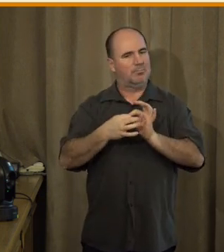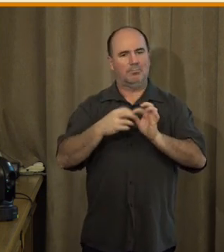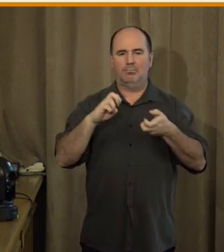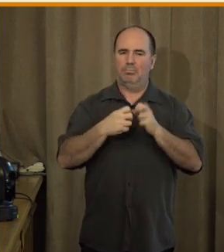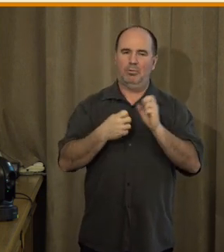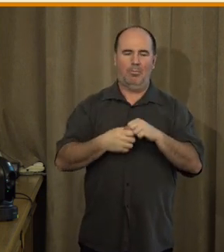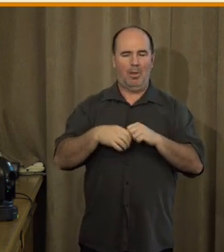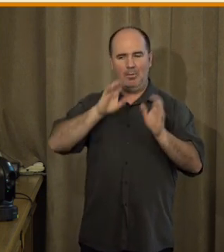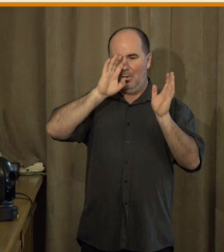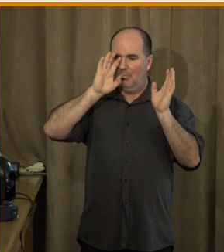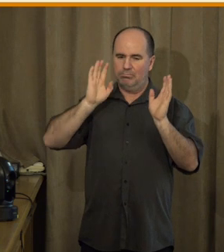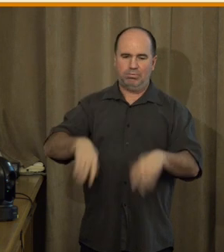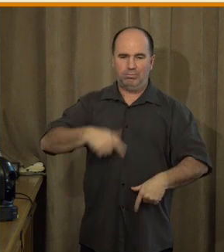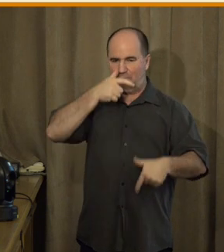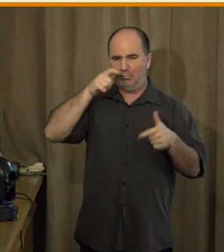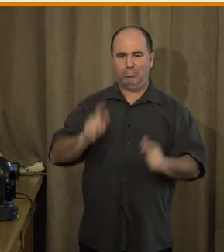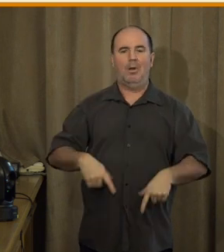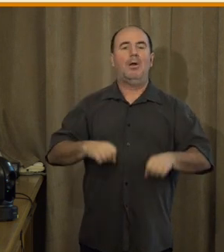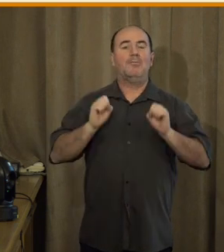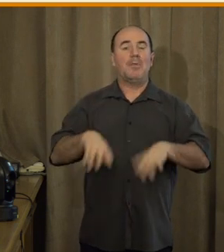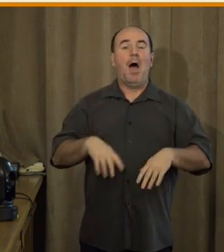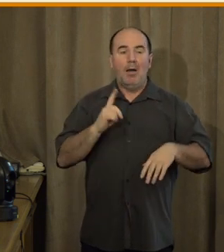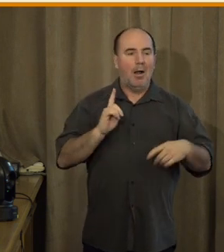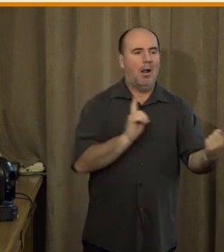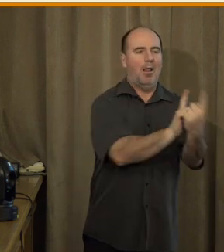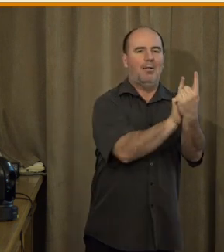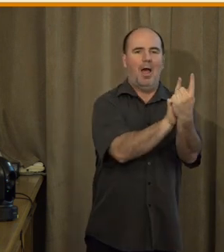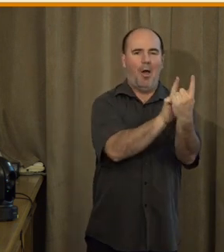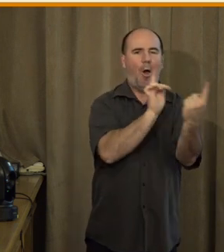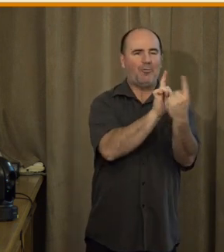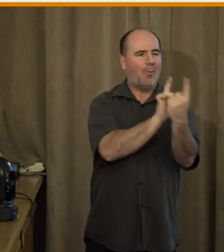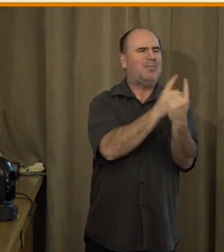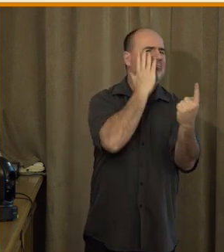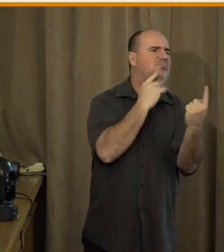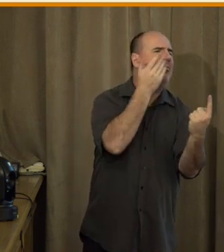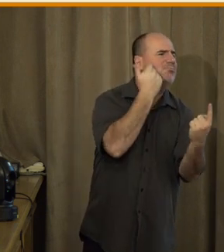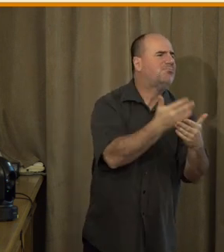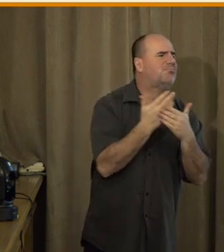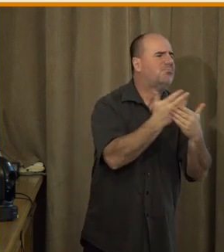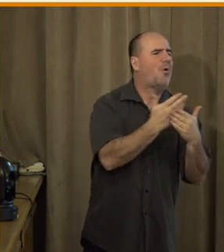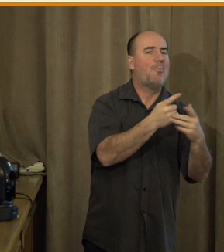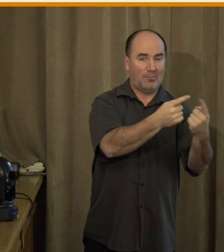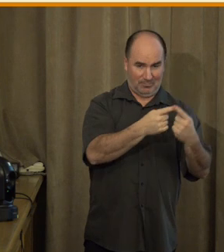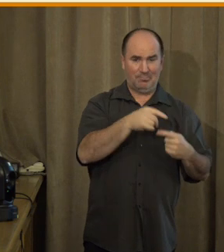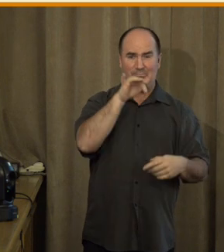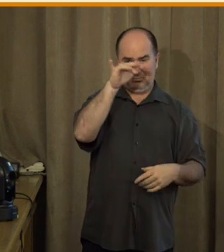v nadaci OSEF, je vlastně pomoci nějak formulovat, kde všude mohou v digitalizaci pomoci, protože těch